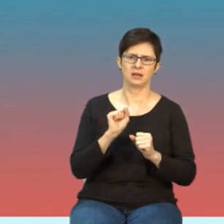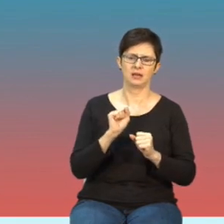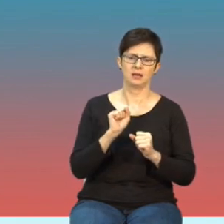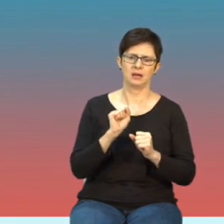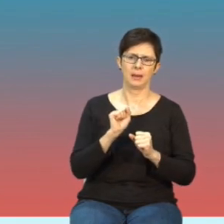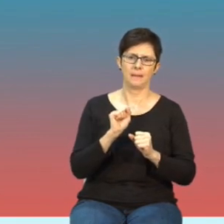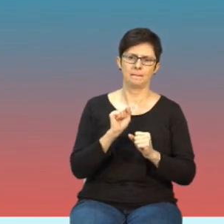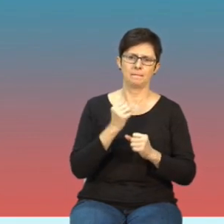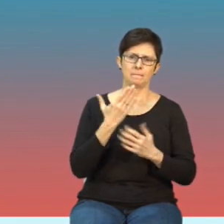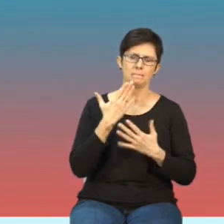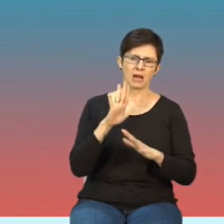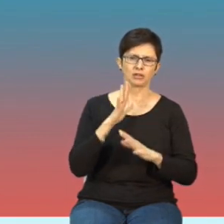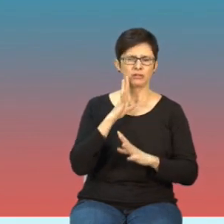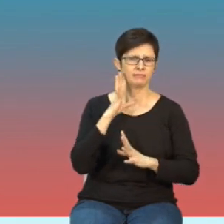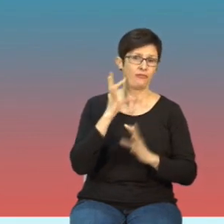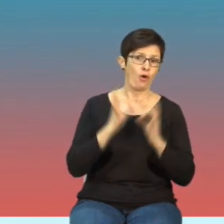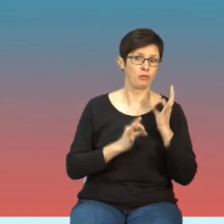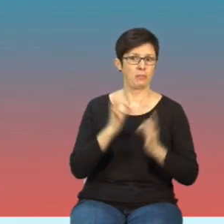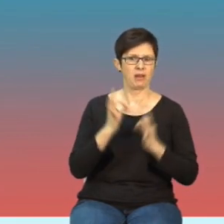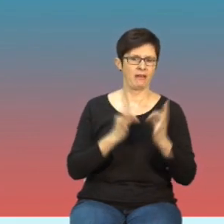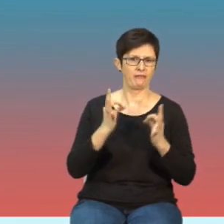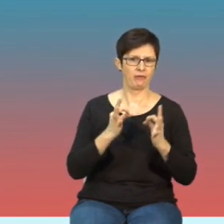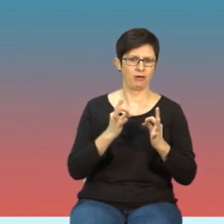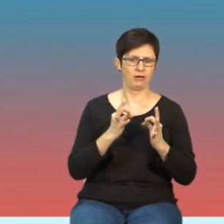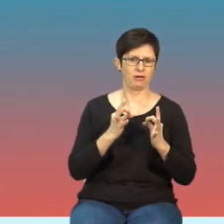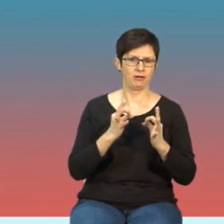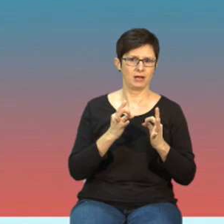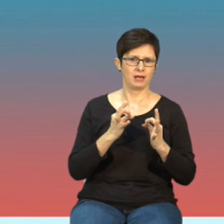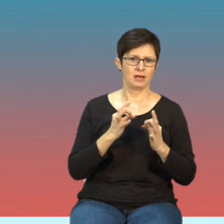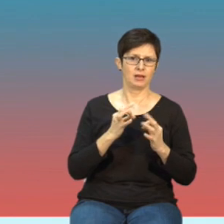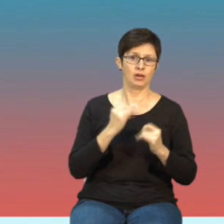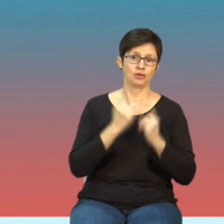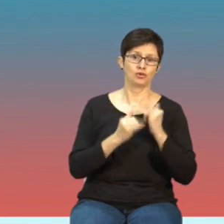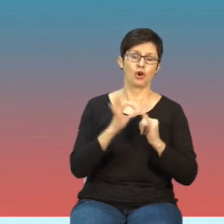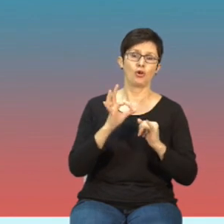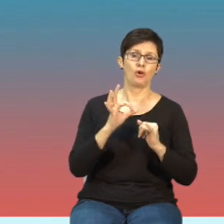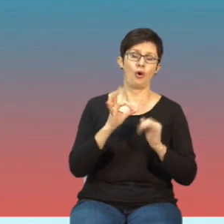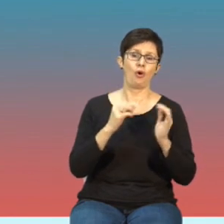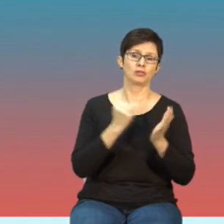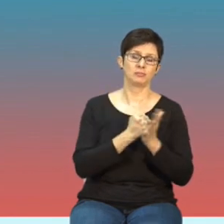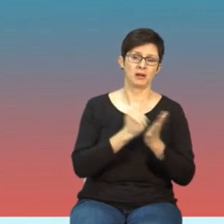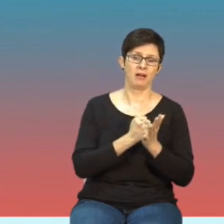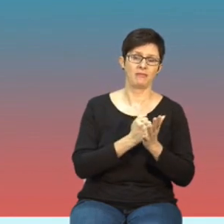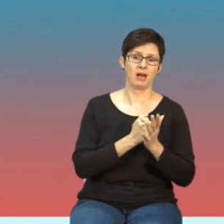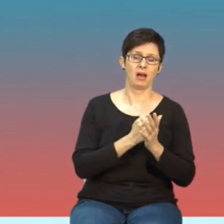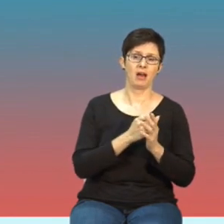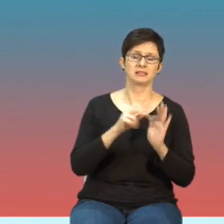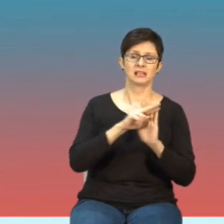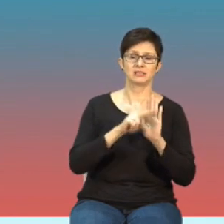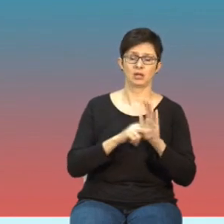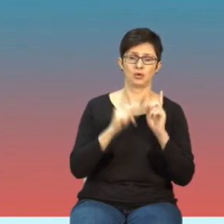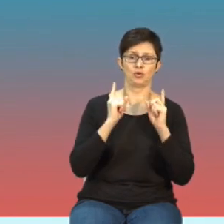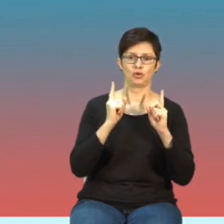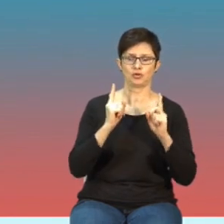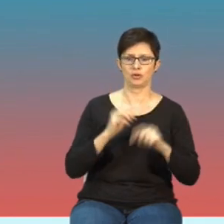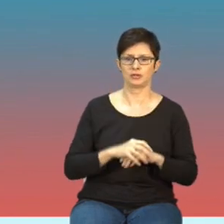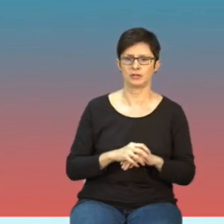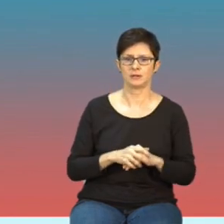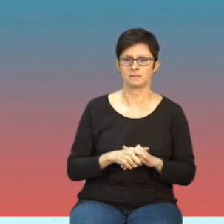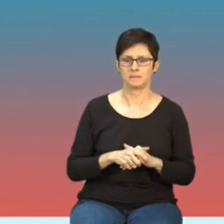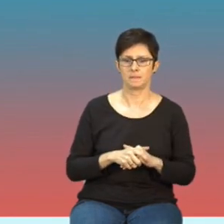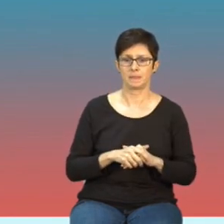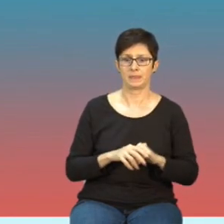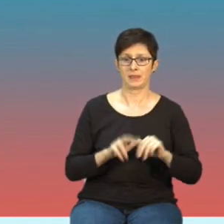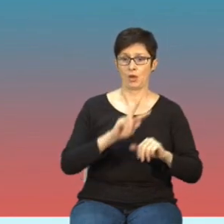wątpliwy z punktu widzenia zasady ostrożności natomiast Bayon Iniciative no